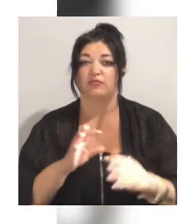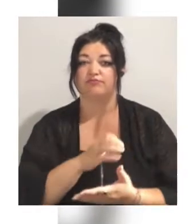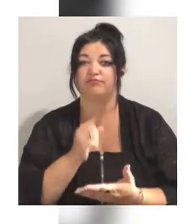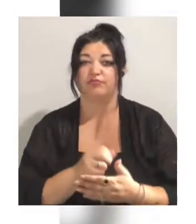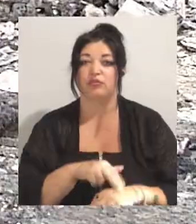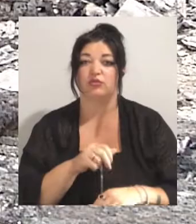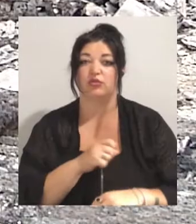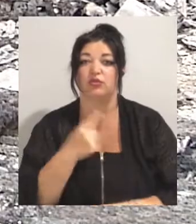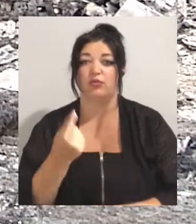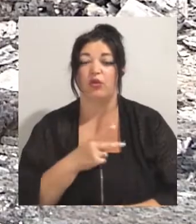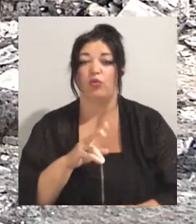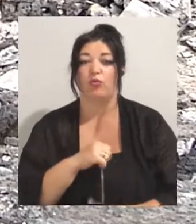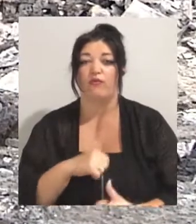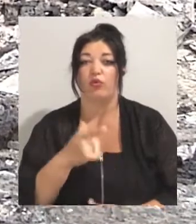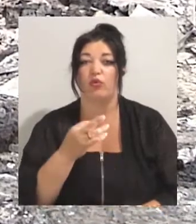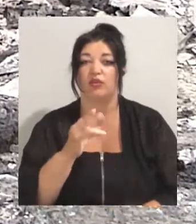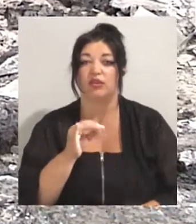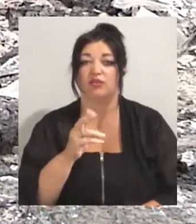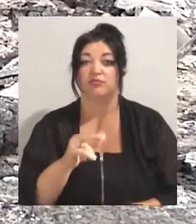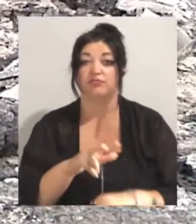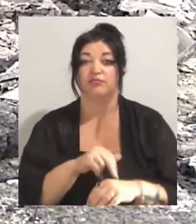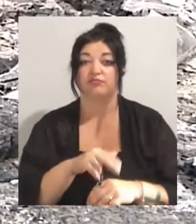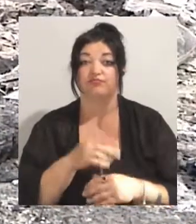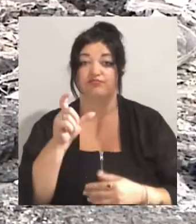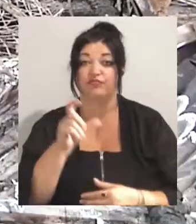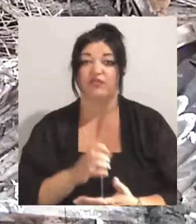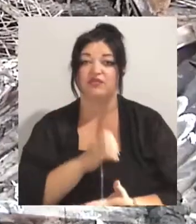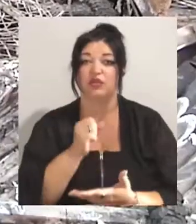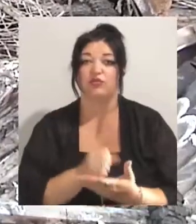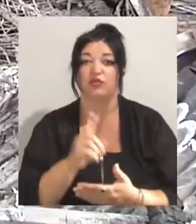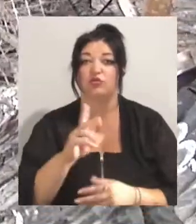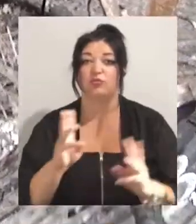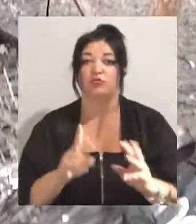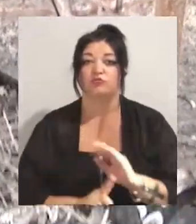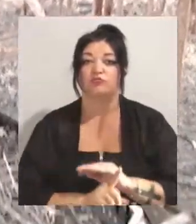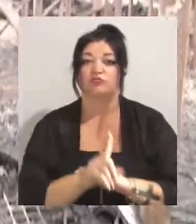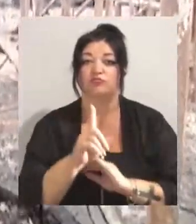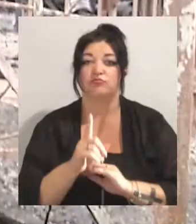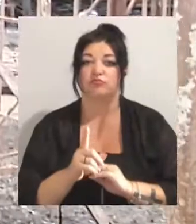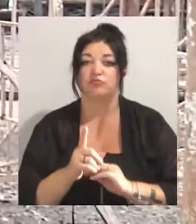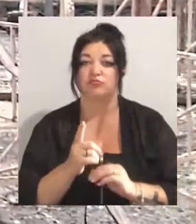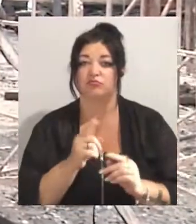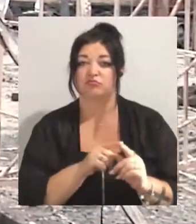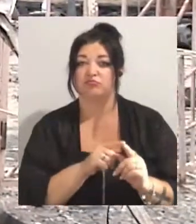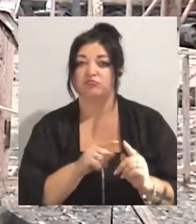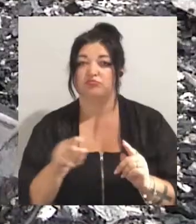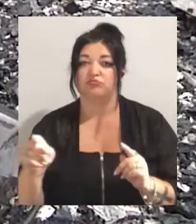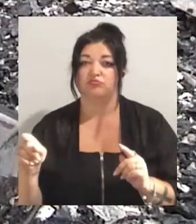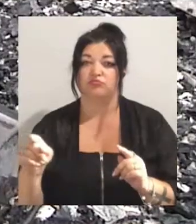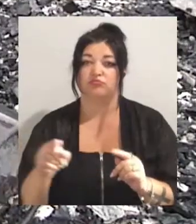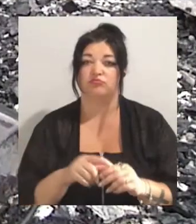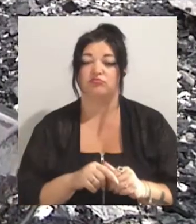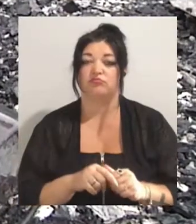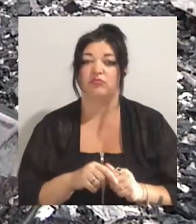Любов Гордієвська. Попервоохоронці попередньо встановили, що пожежа почалася з кухні-кафе, у якому пізніше вибухнув газовий балон.